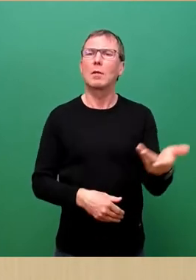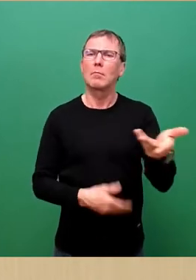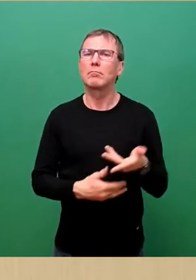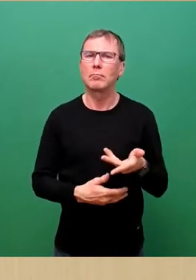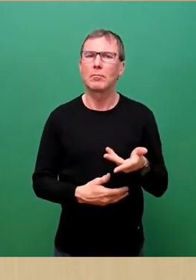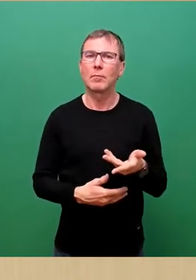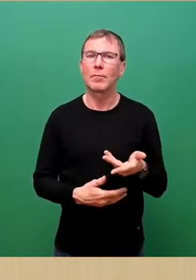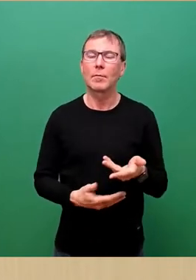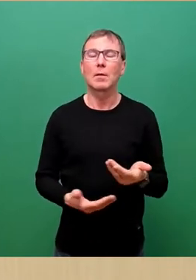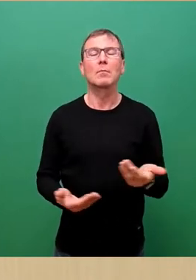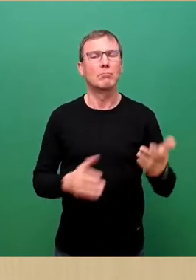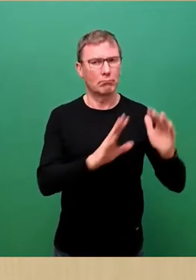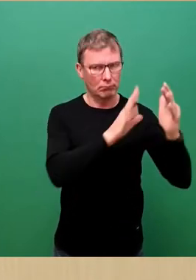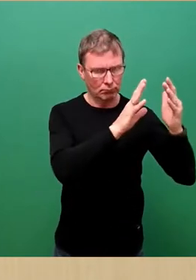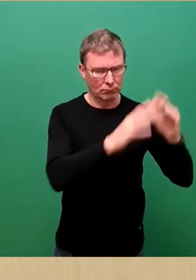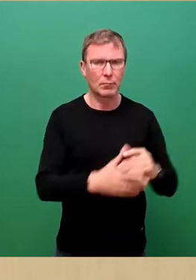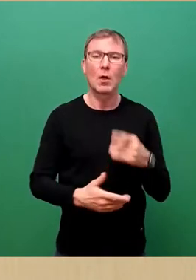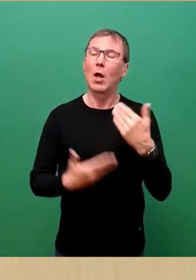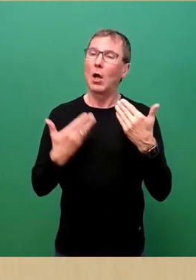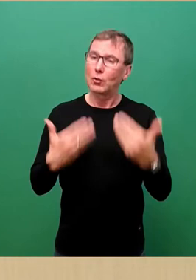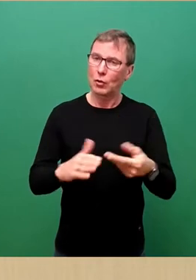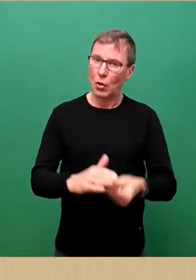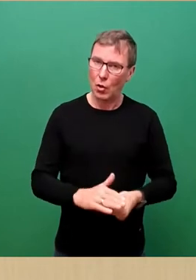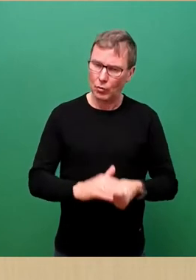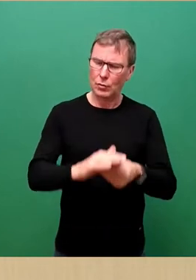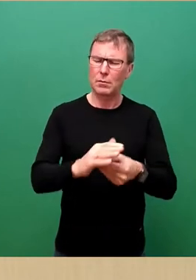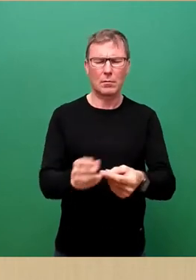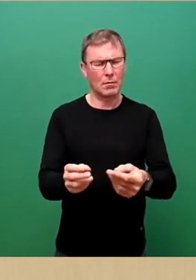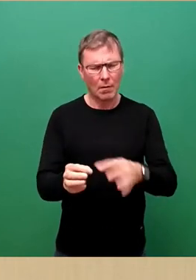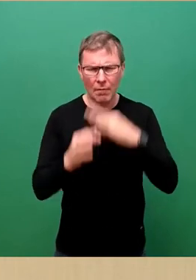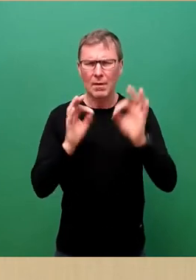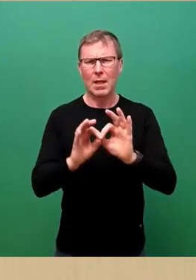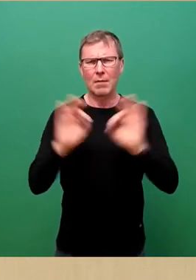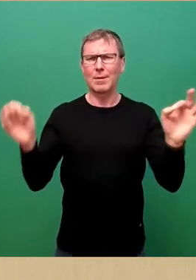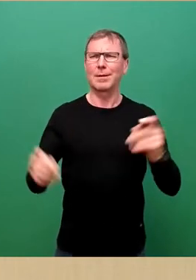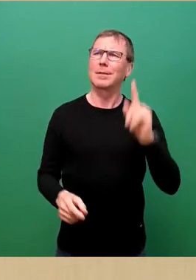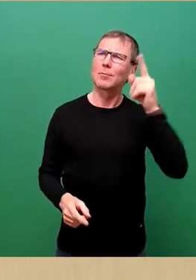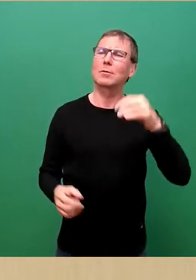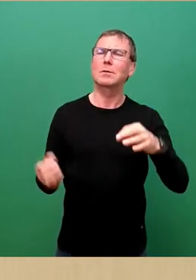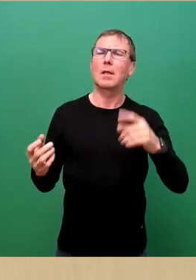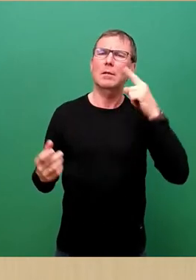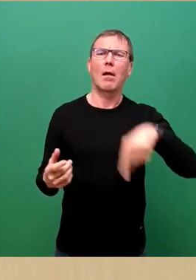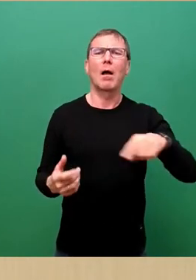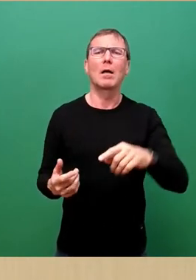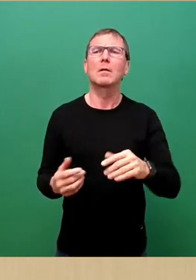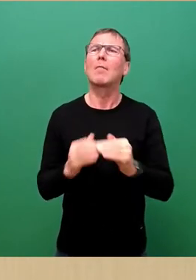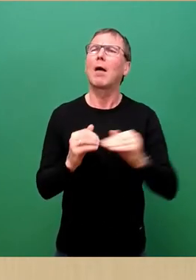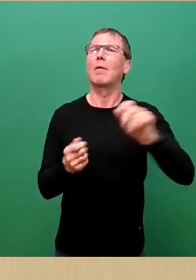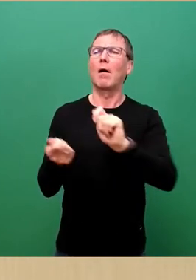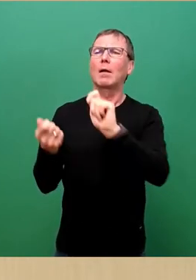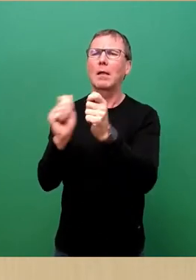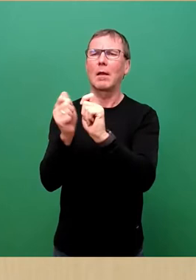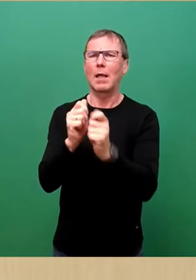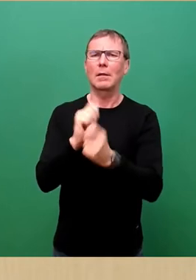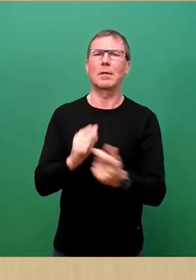Unterstützung ist zielführender, als ich hier im Stadtrat ewig über eine mehrfach geänderte und in einem